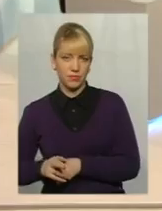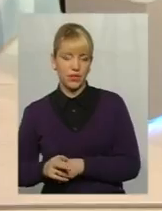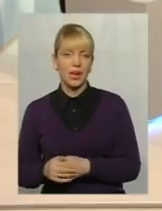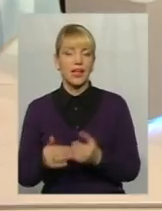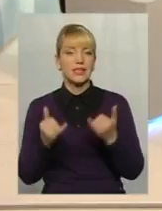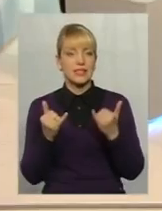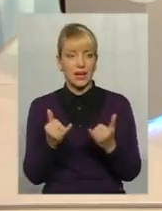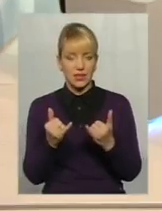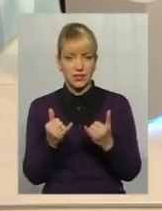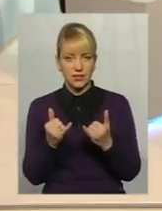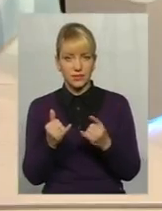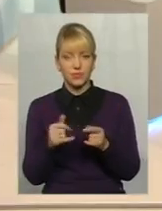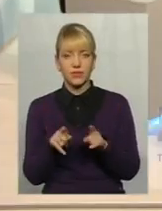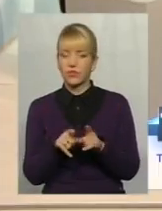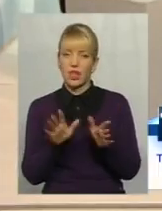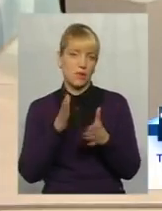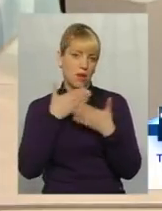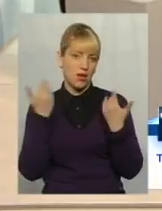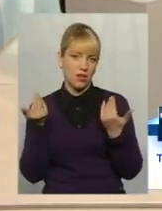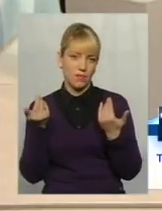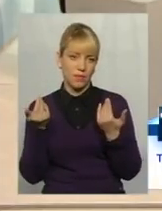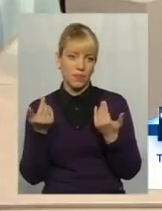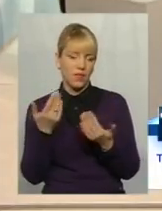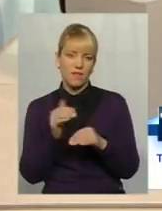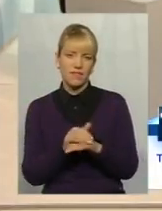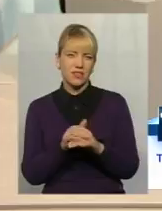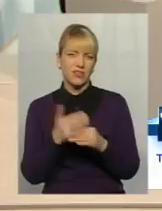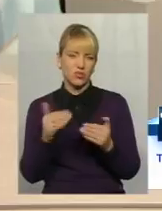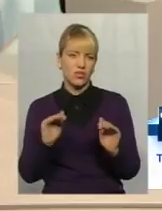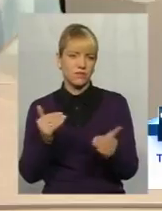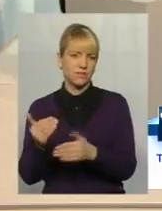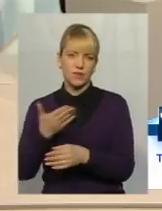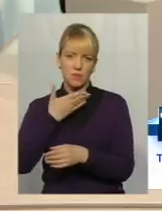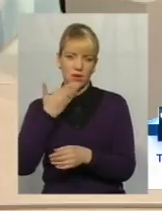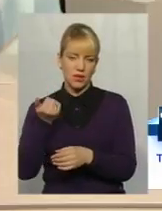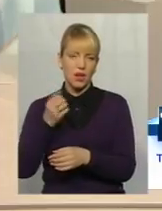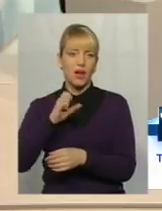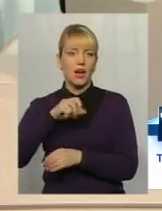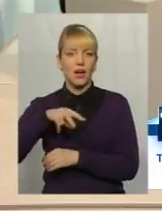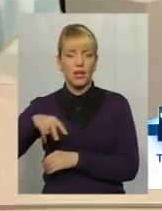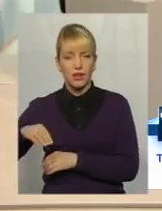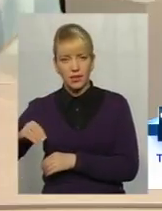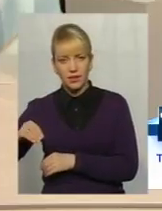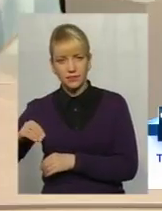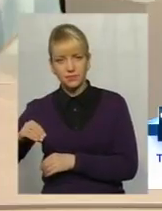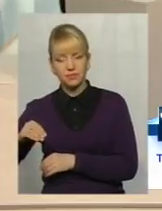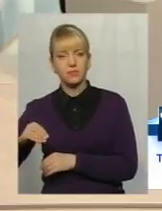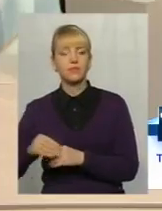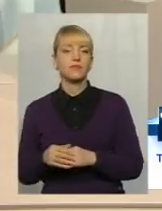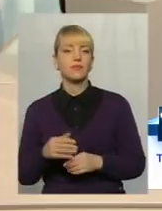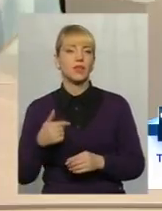Зараз її там вже немає, практично немає. Але, знову ж таки, ми тут